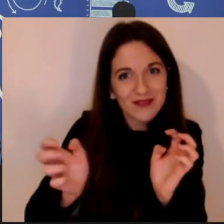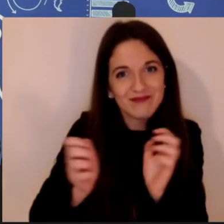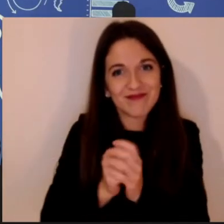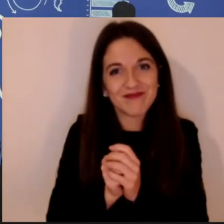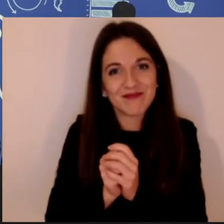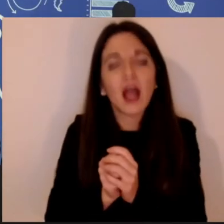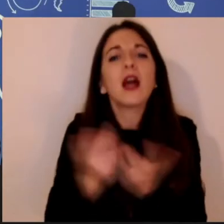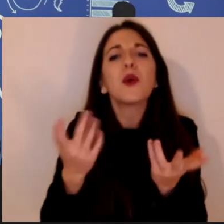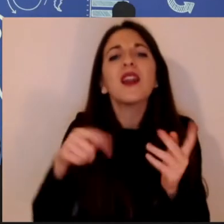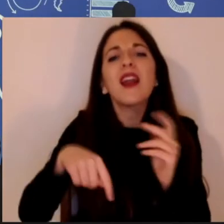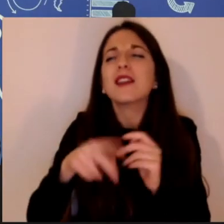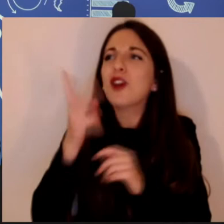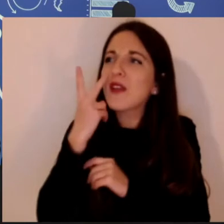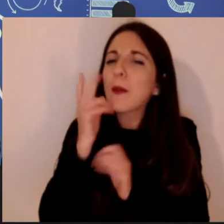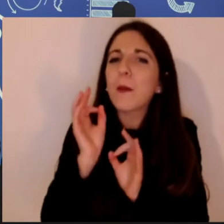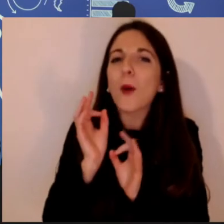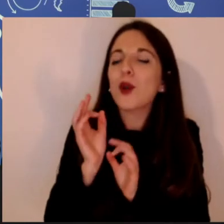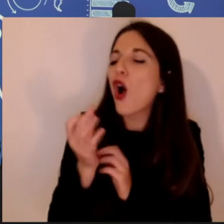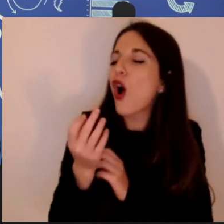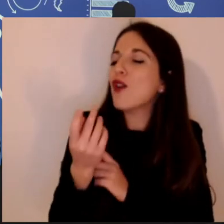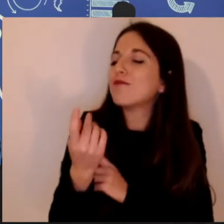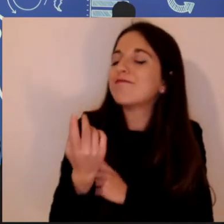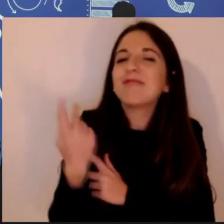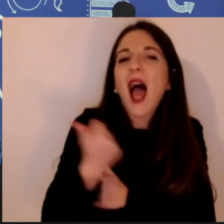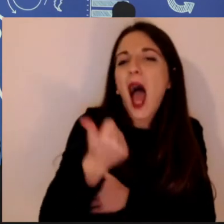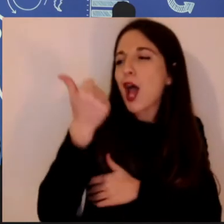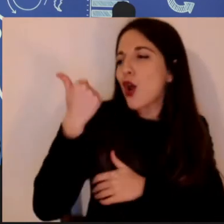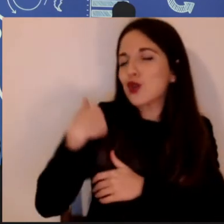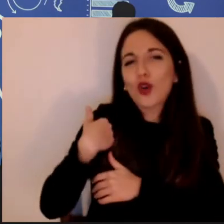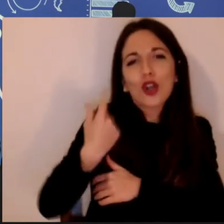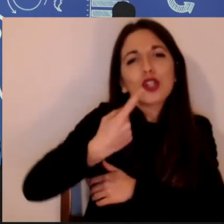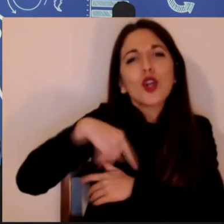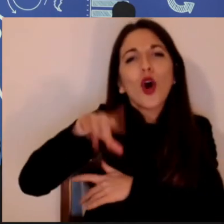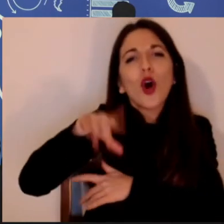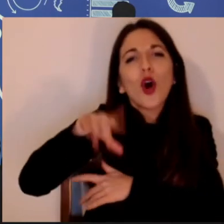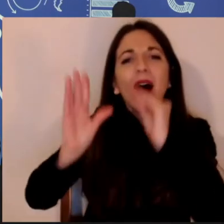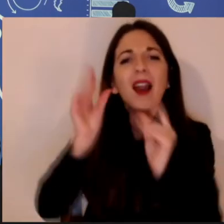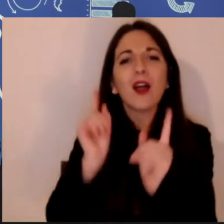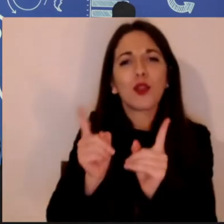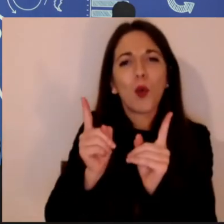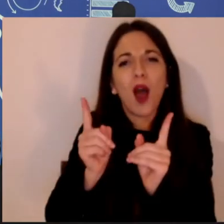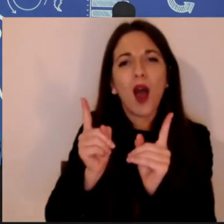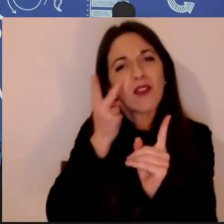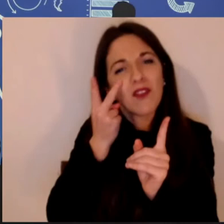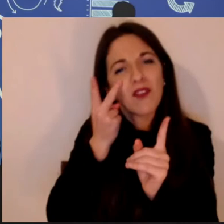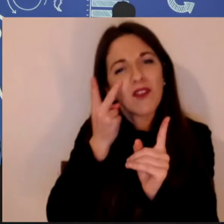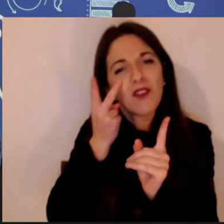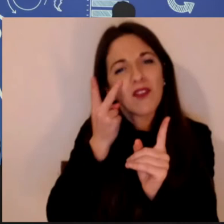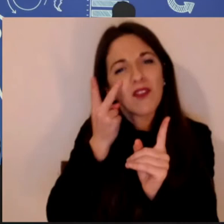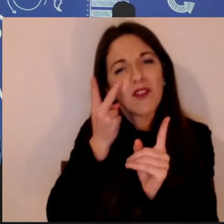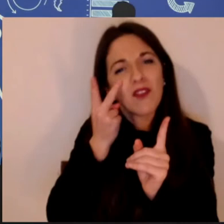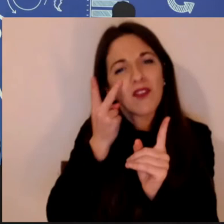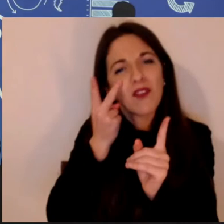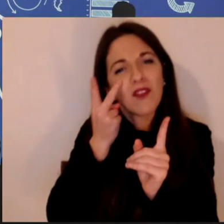e soprattutto cercare di proporre uno sguardo oltre. Due informazioni operative prima di partire, chiedo ancora un attimo di pazienza al